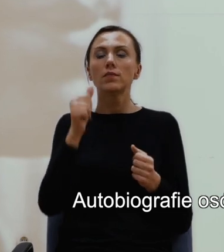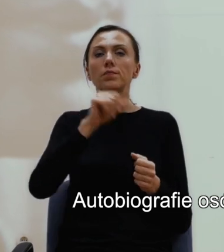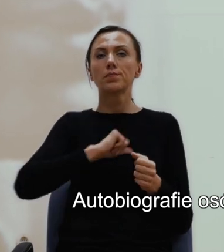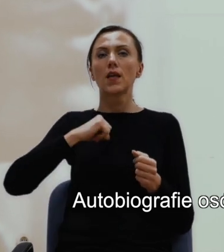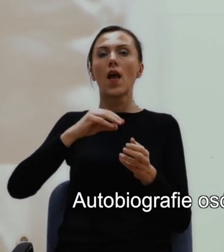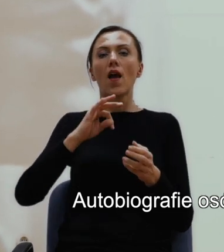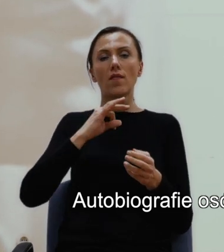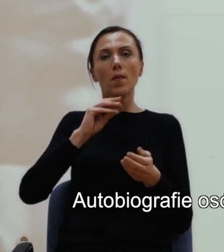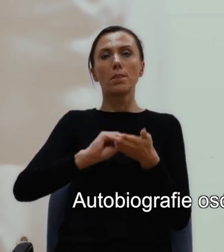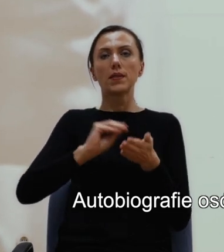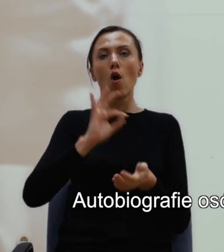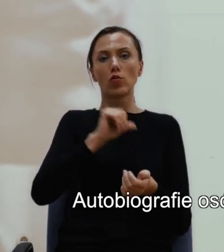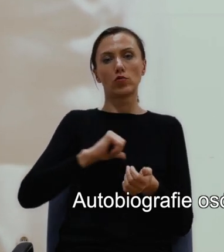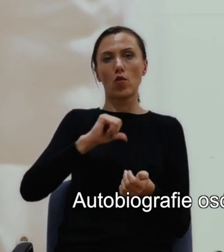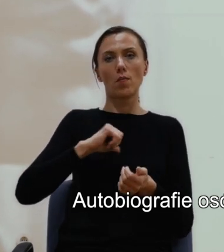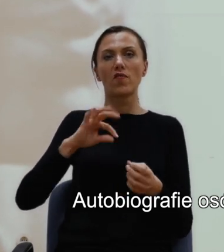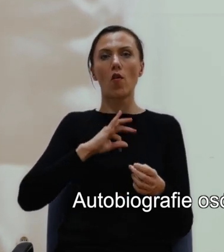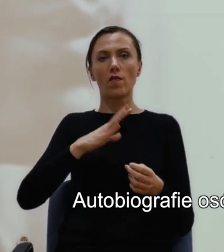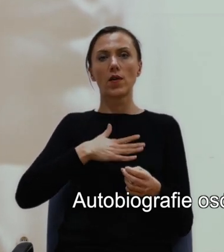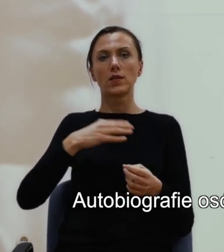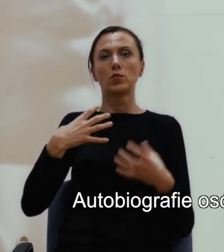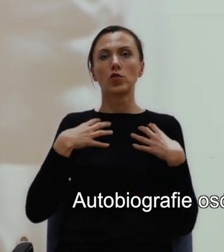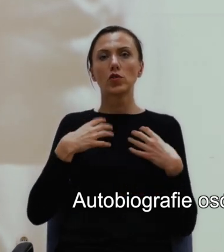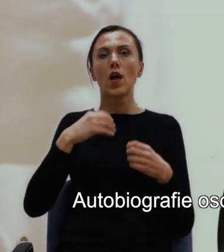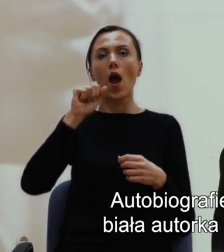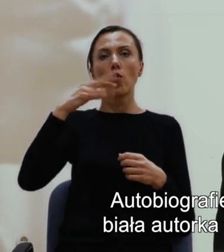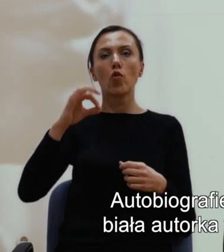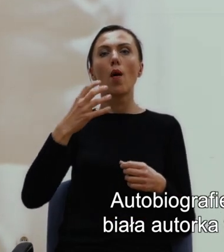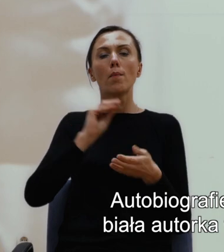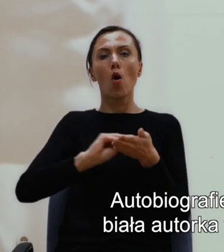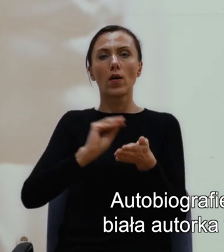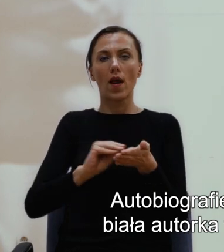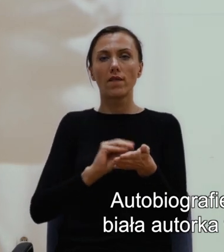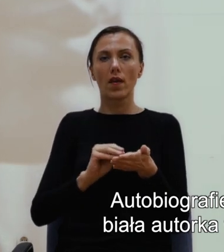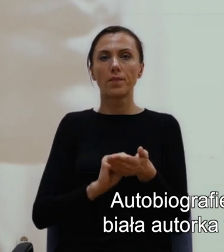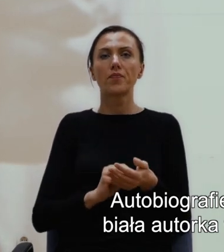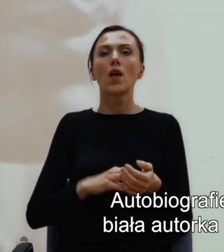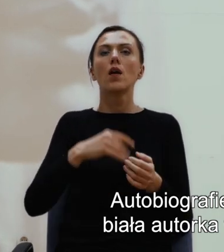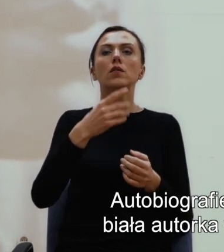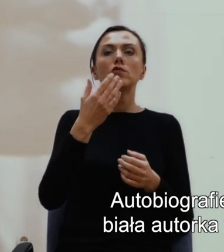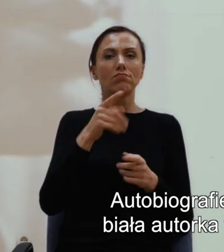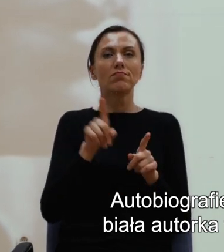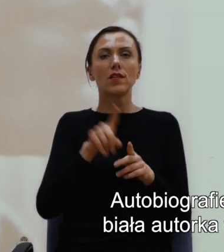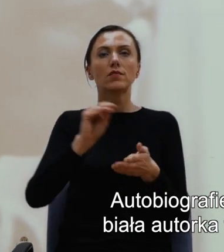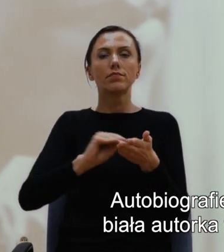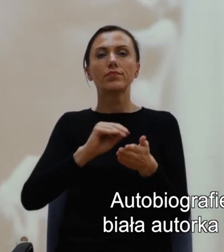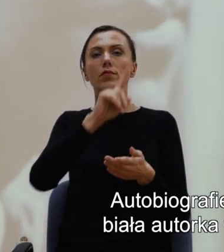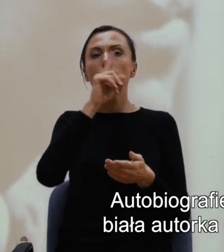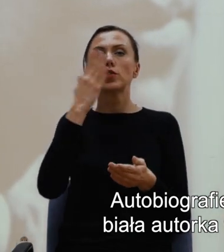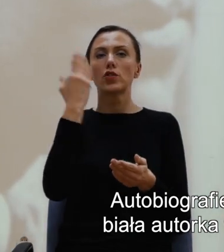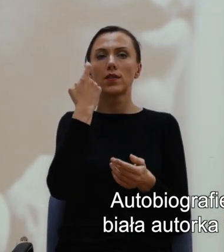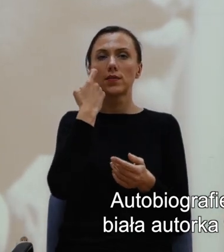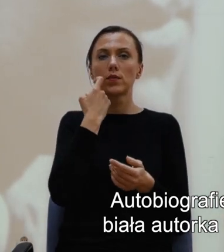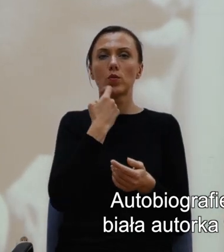Autobiografie osób zarówno białych, jak i osób czarnoskórych. Autobiografie, w których autorzy, tacy jak Lillian